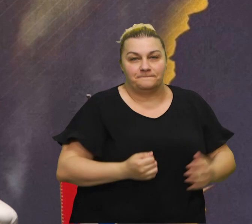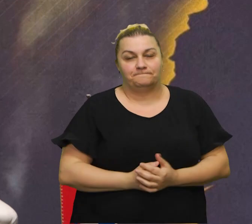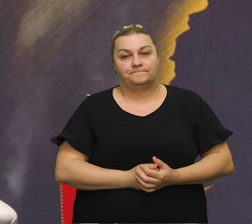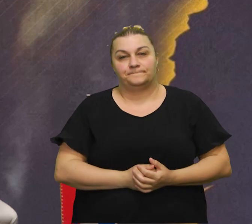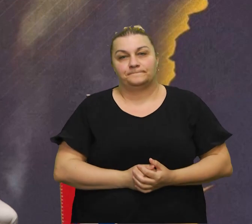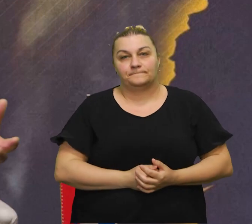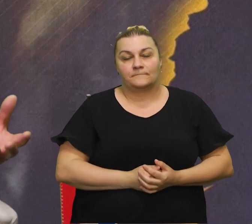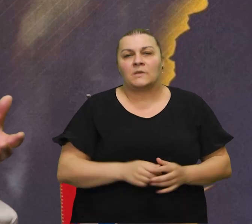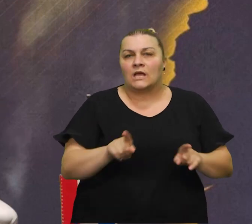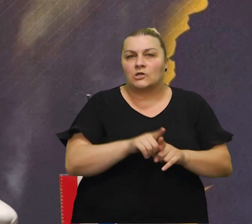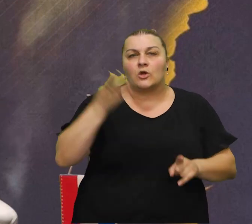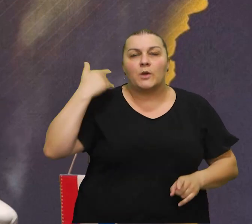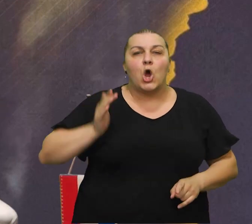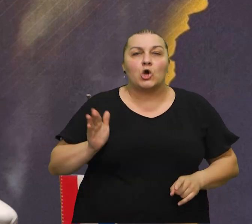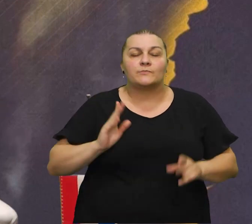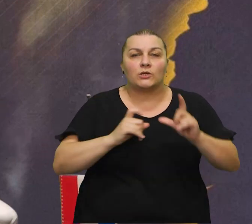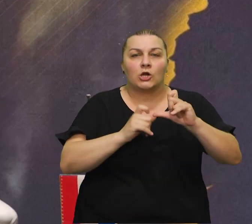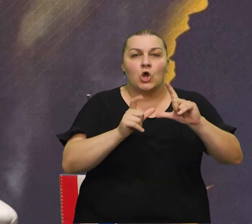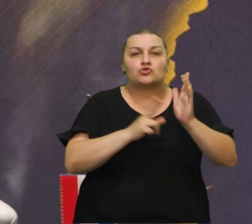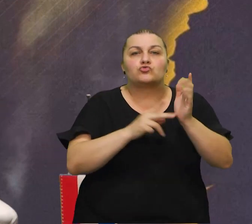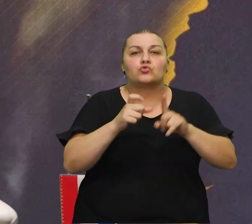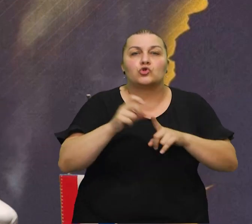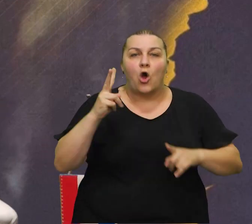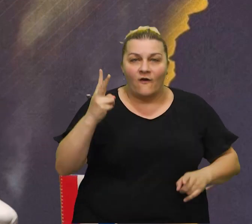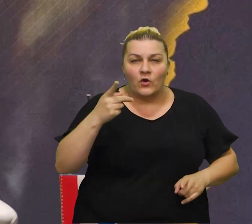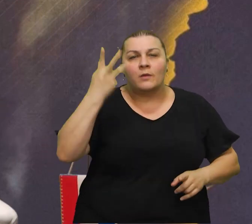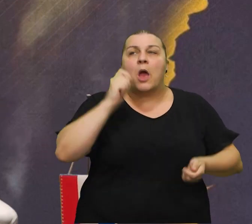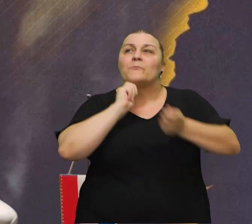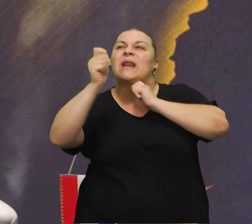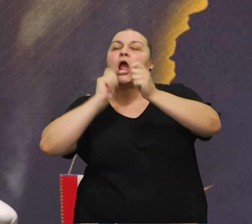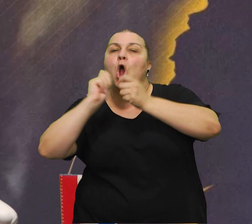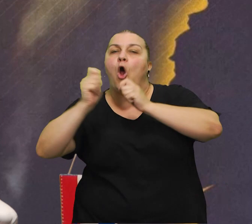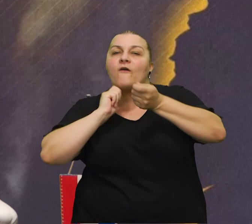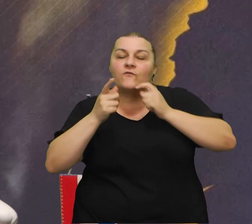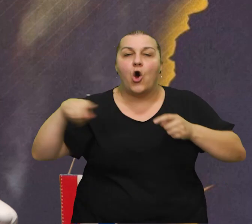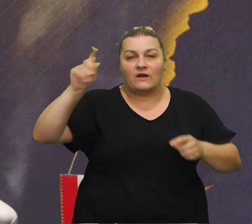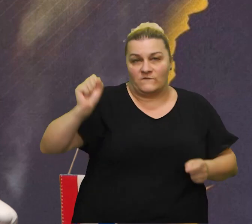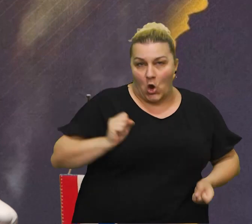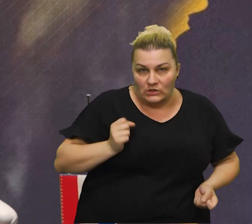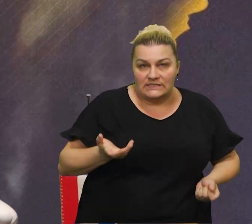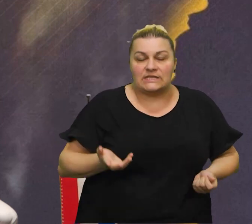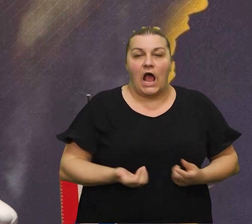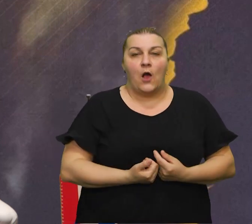I šta je sad, bila tu gospodin, onaj Šundov, on je bila, kada pregovaraš, gori sa tonom, sa vojskom, sa